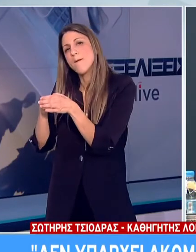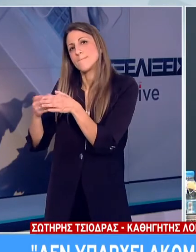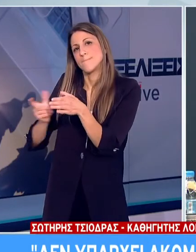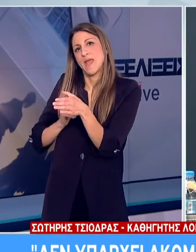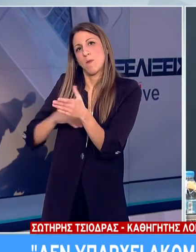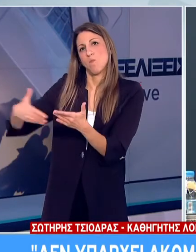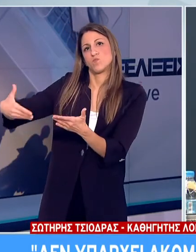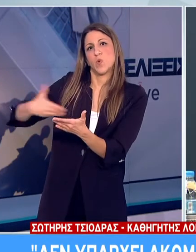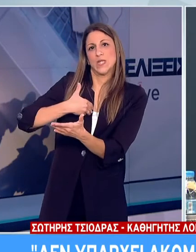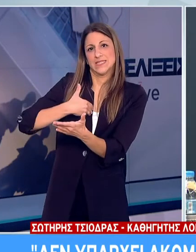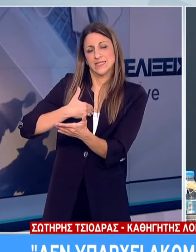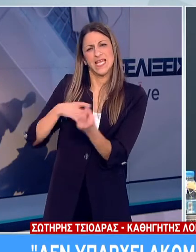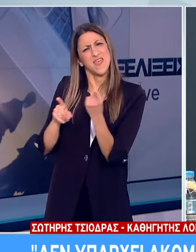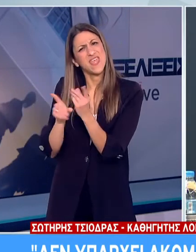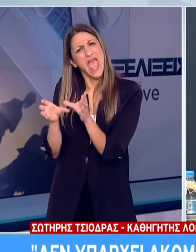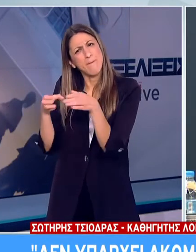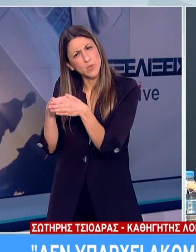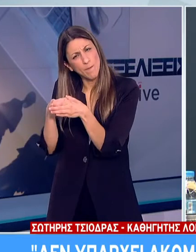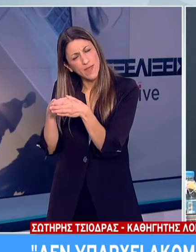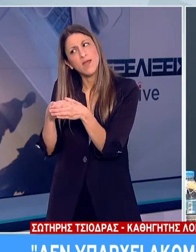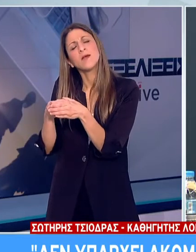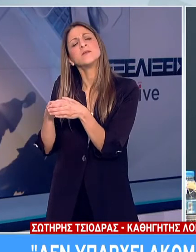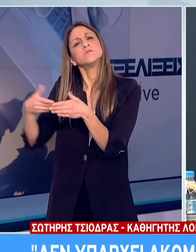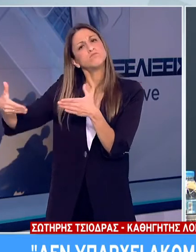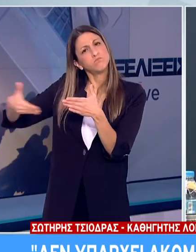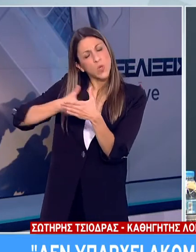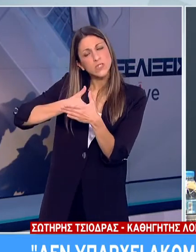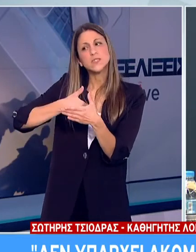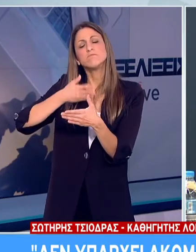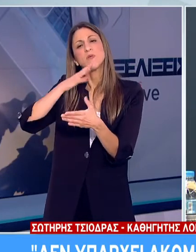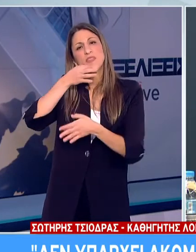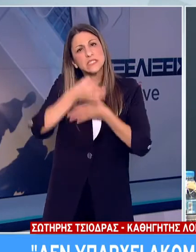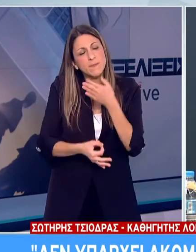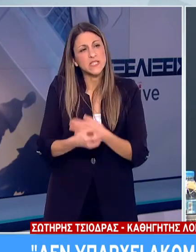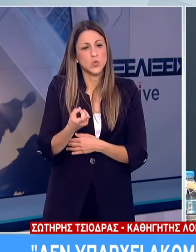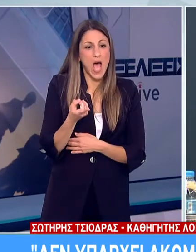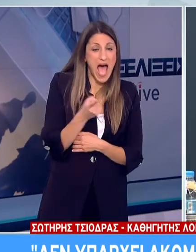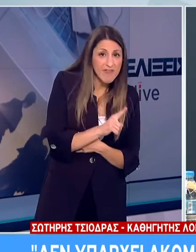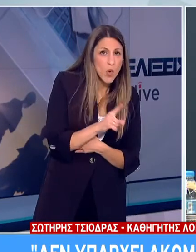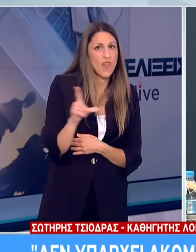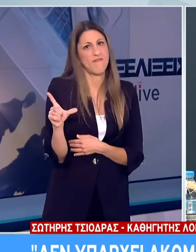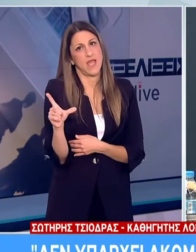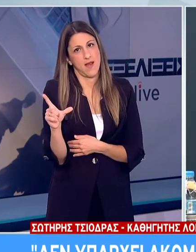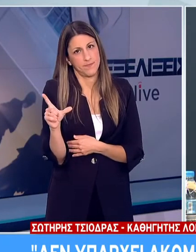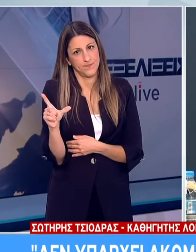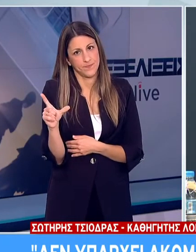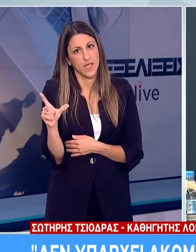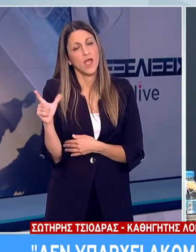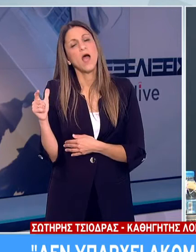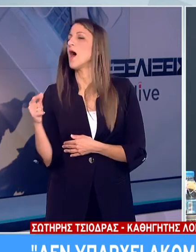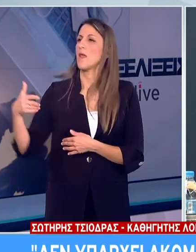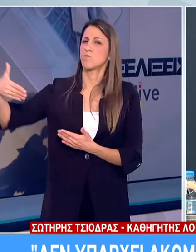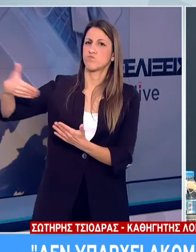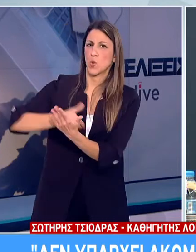ειδικής υποεπιτροπής για τις κατασκηνώσεις και θα σας απαντήσω περισσότερα από αυτού μάλλον αύριο ή τη Δευτέρα θα το συζητήσουμε αλλά έχω ήδη δει μια